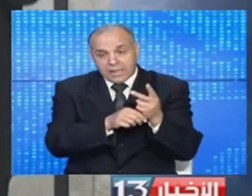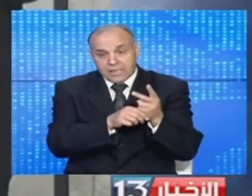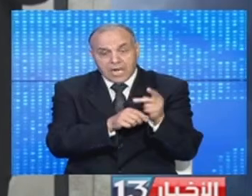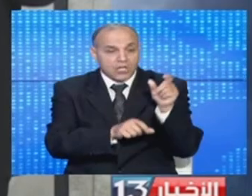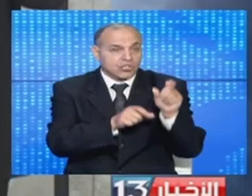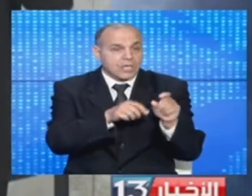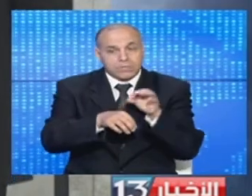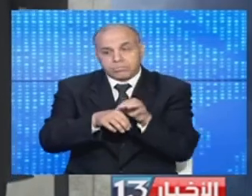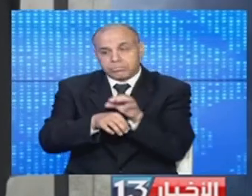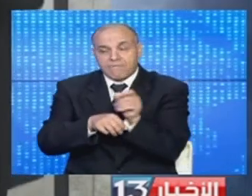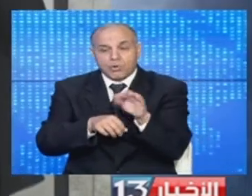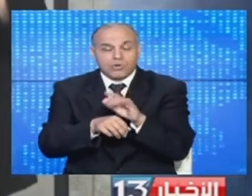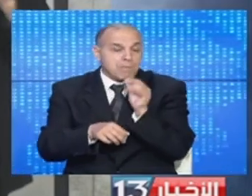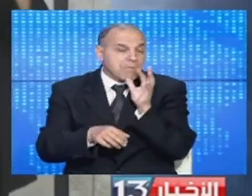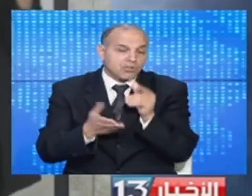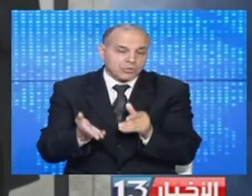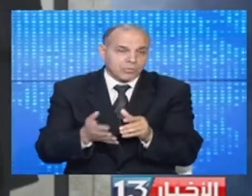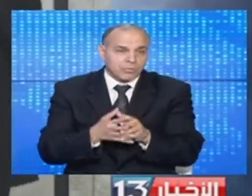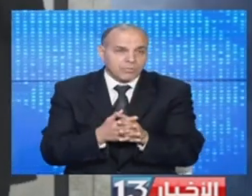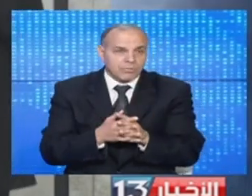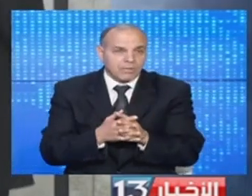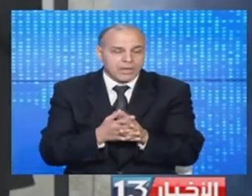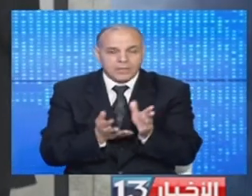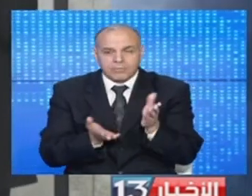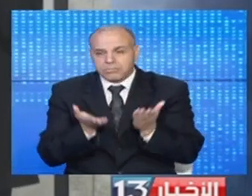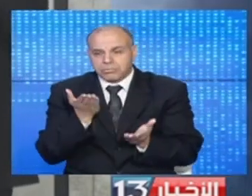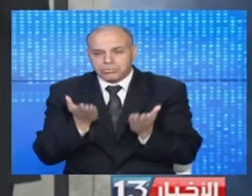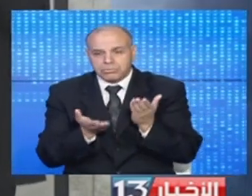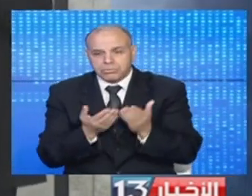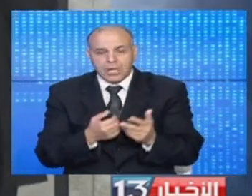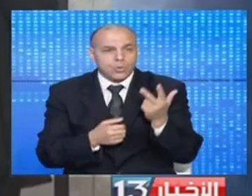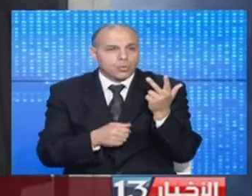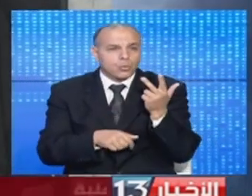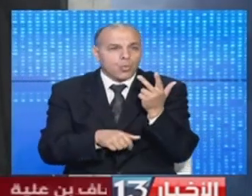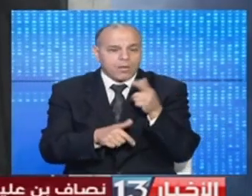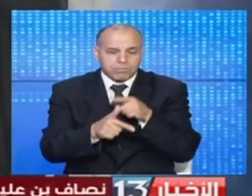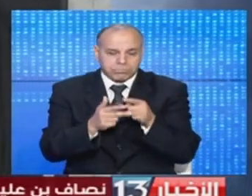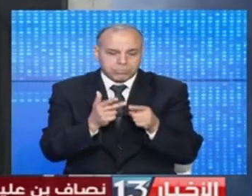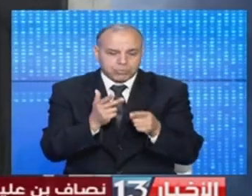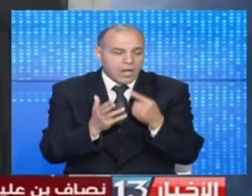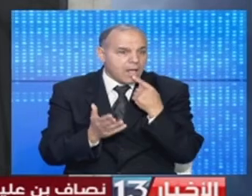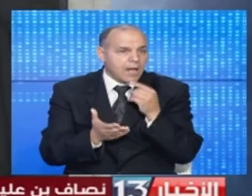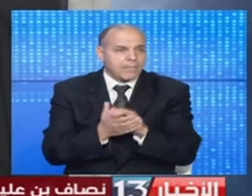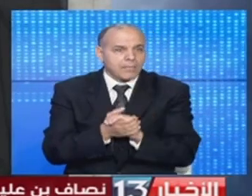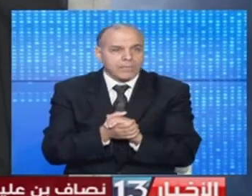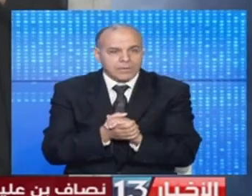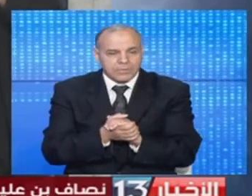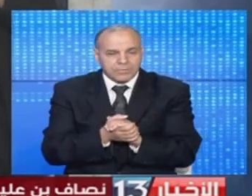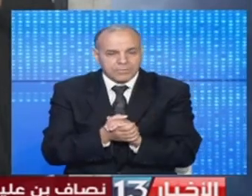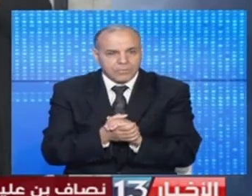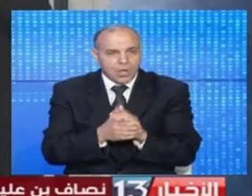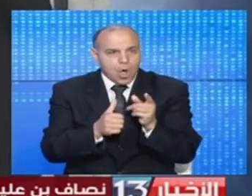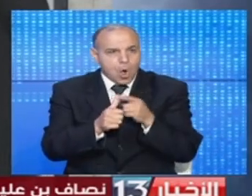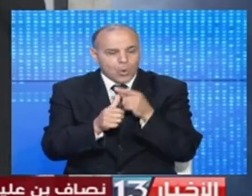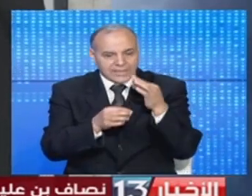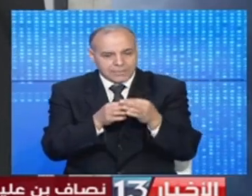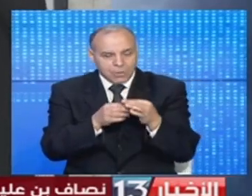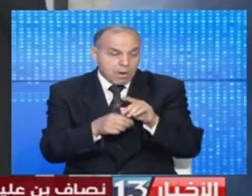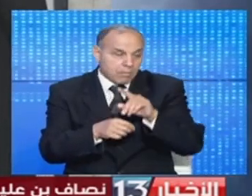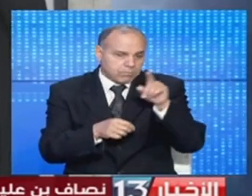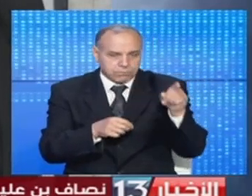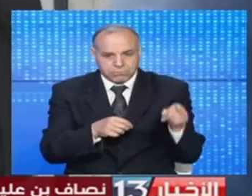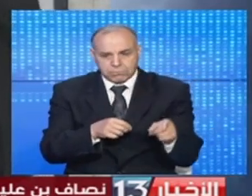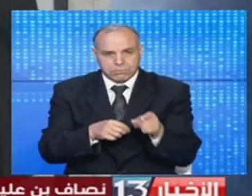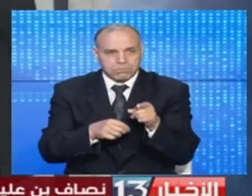وحالات العدوى بالفيروس كيف قاررنا ثلاثة فترات اللي هما من اول سبتمبر ومن بعد